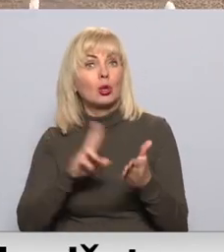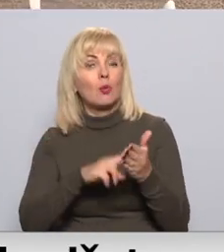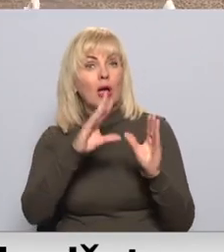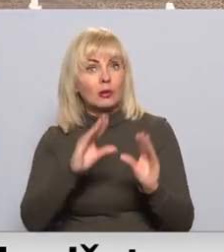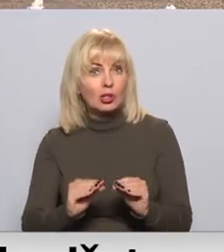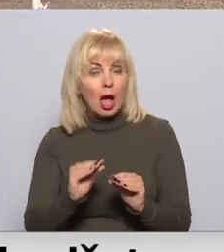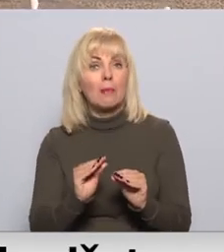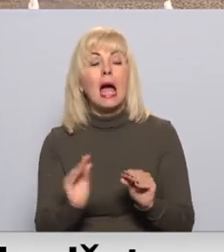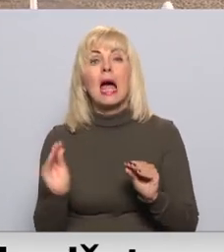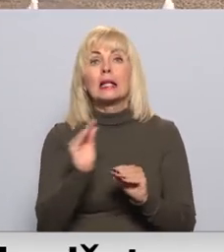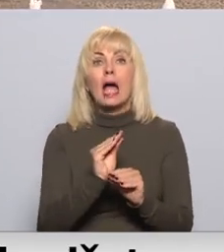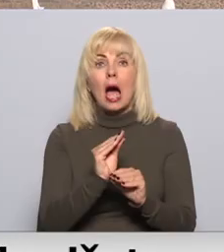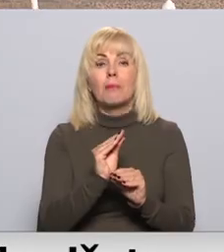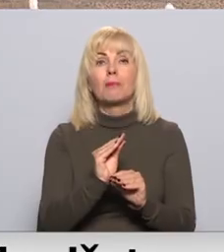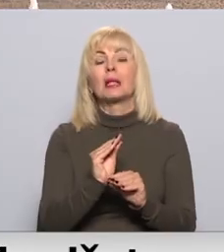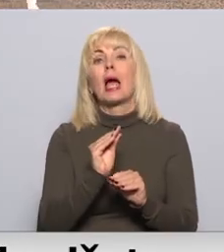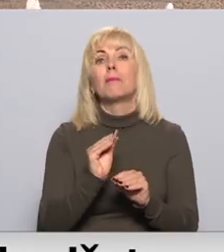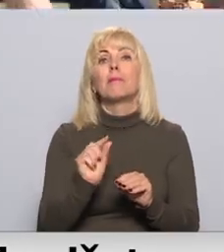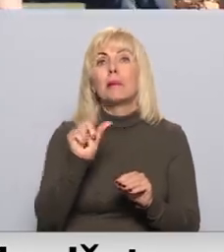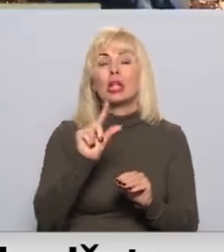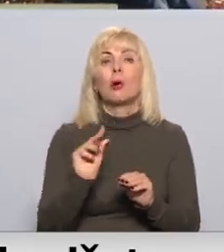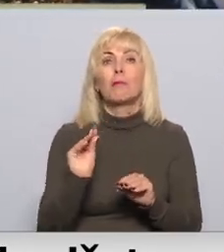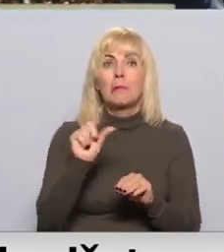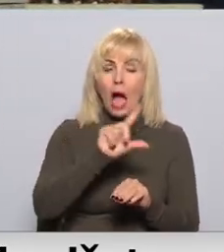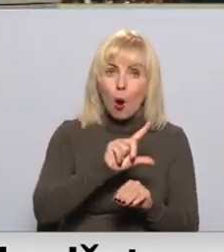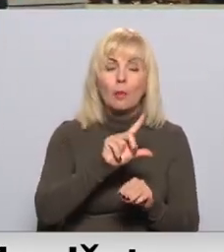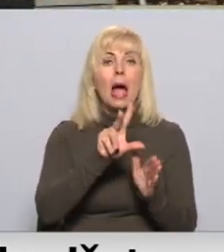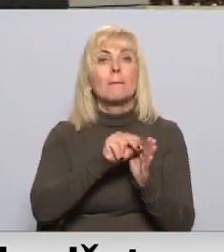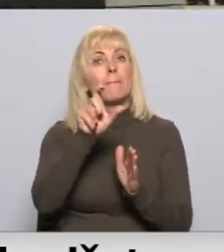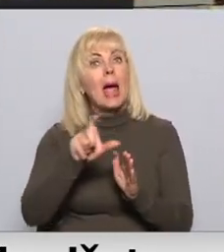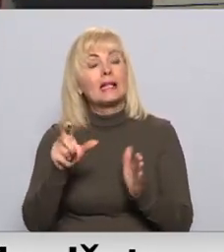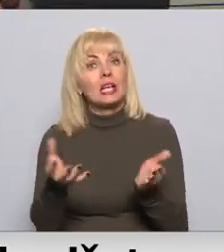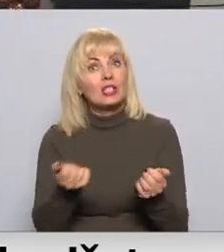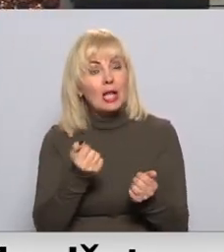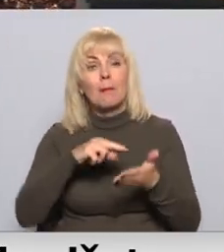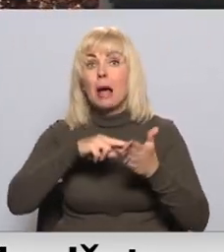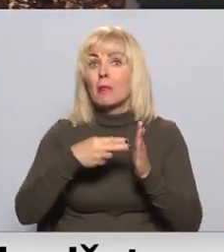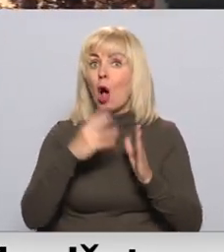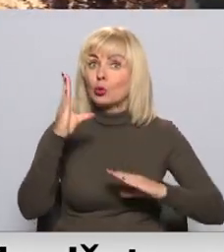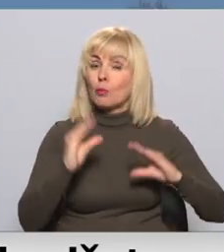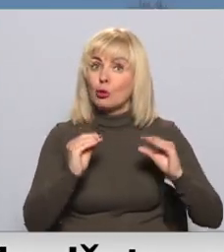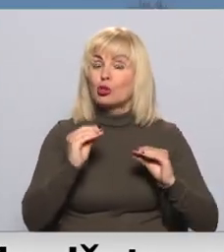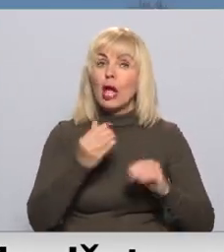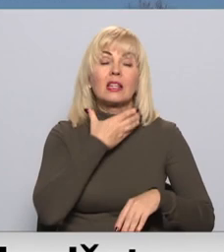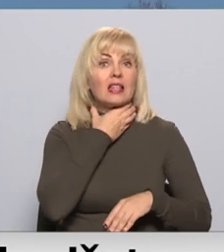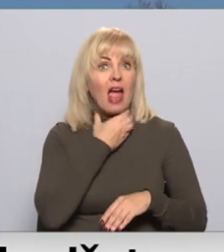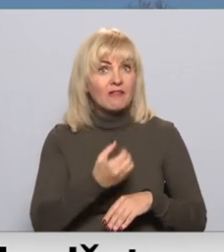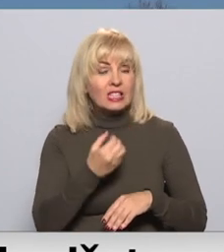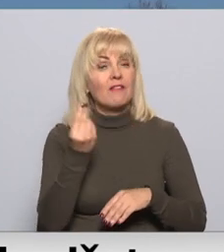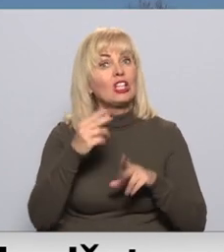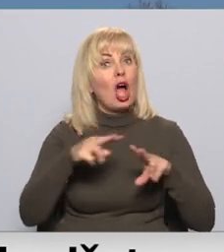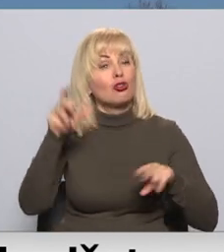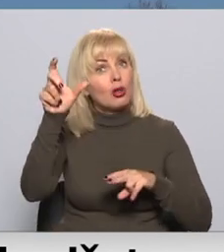neapliekamā minimumu pieaugumu strādājošajiem un pensiju saņēmējiem. Atiecībās plānoto budžeta deficītu, finanšu ministrs